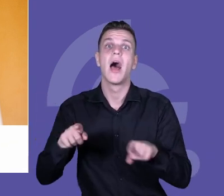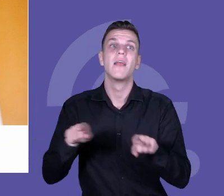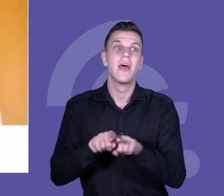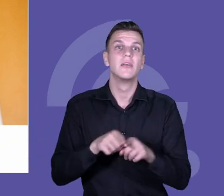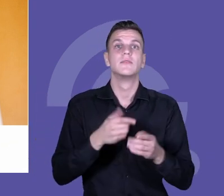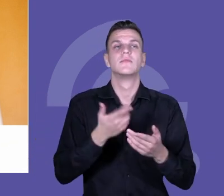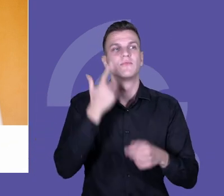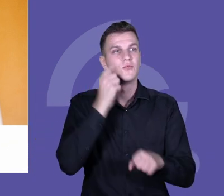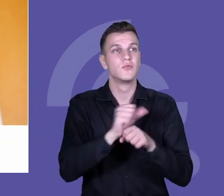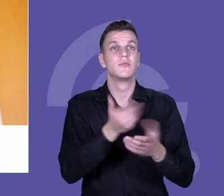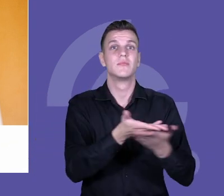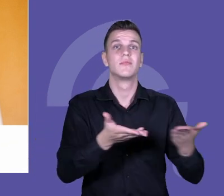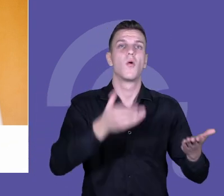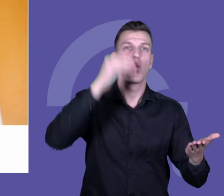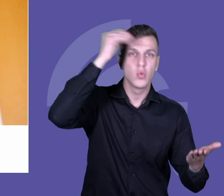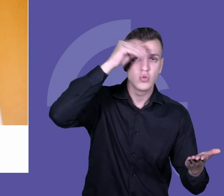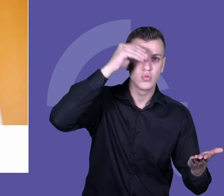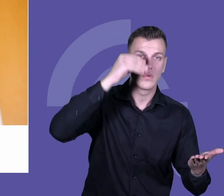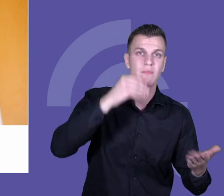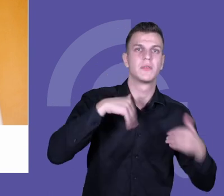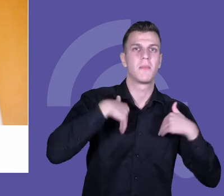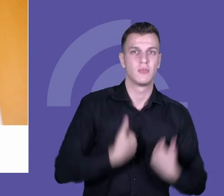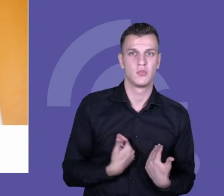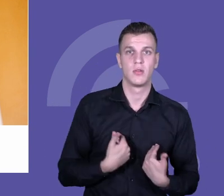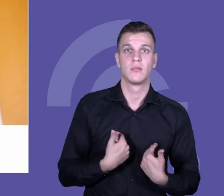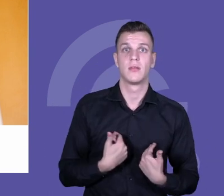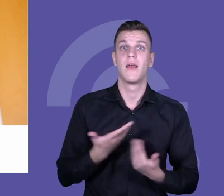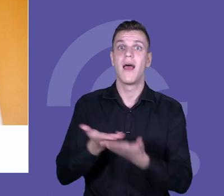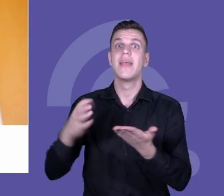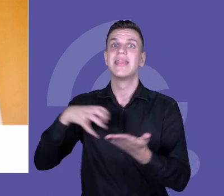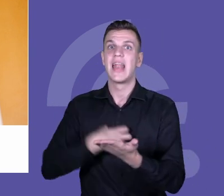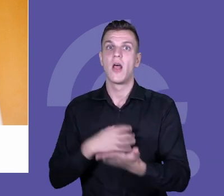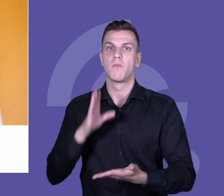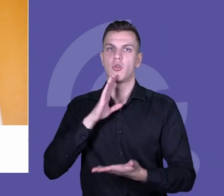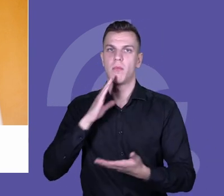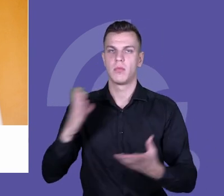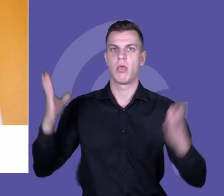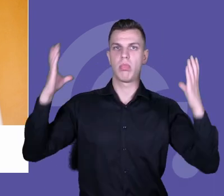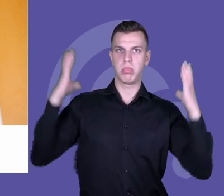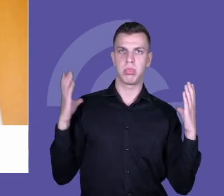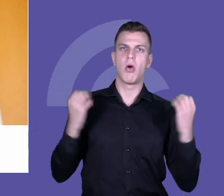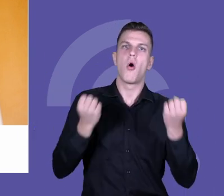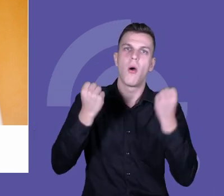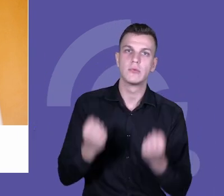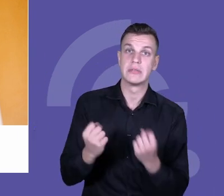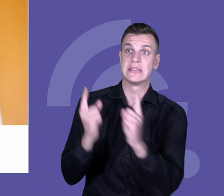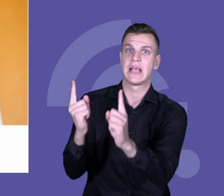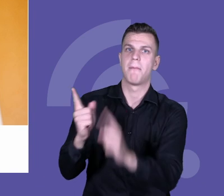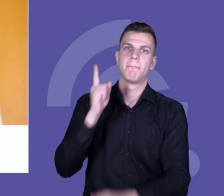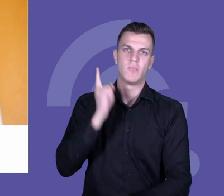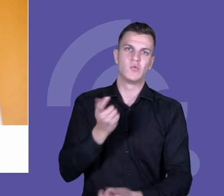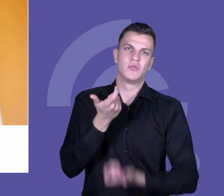no i również dyrektorów, czyli przepracowanie dyrektorów, ogromna samotność dyrektorów i takie zmaganie się z